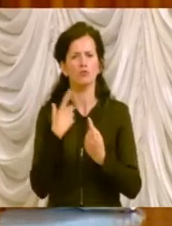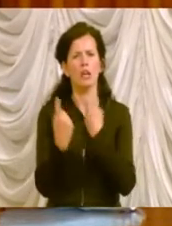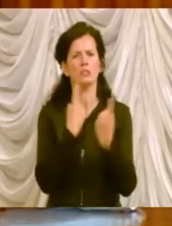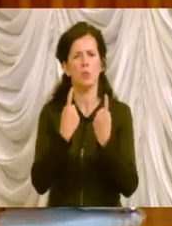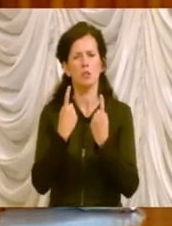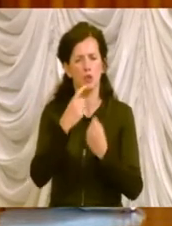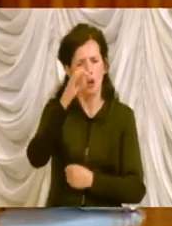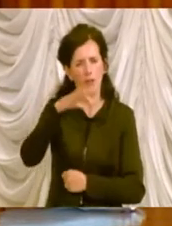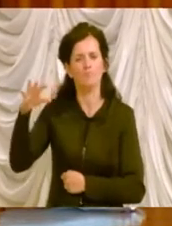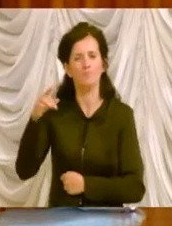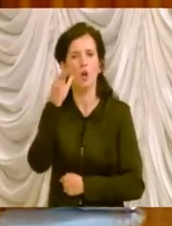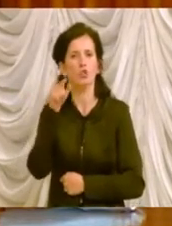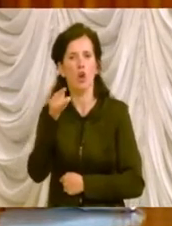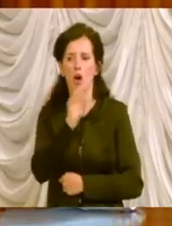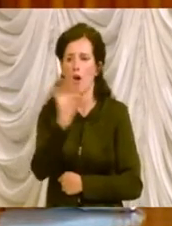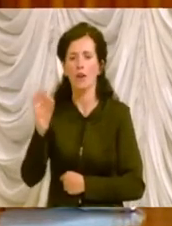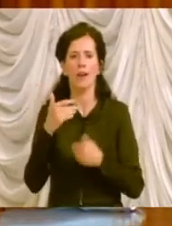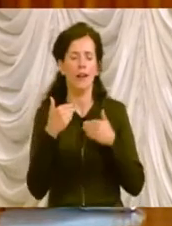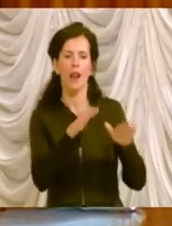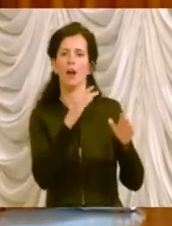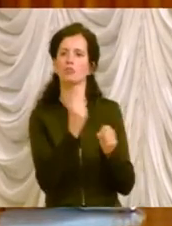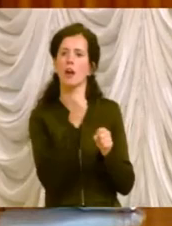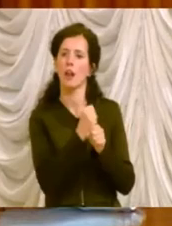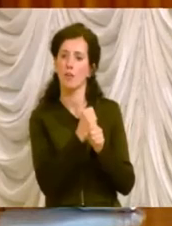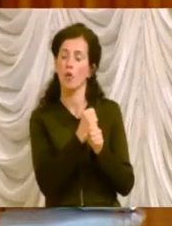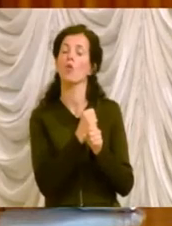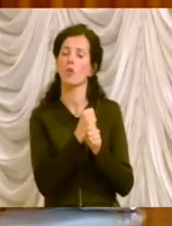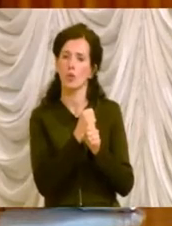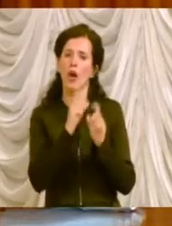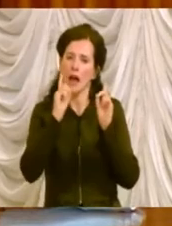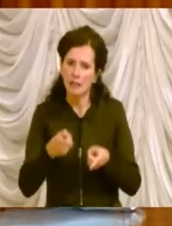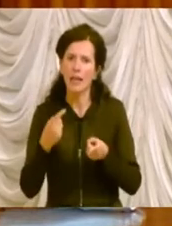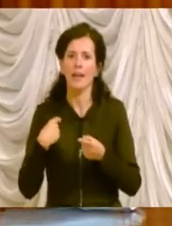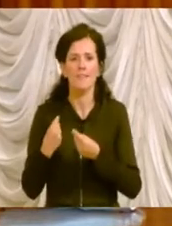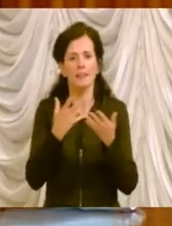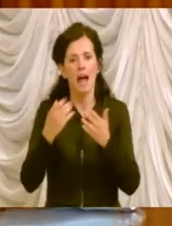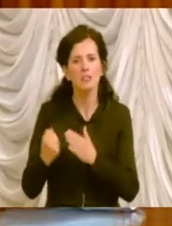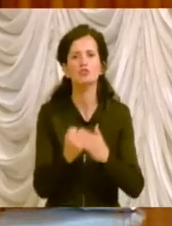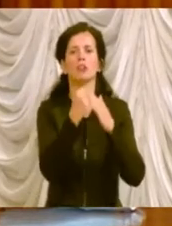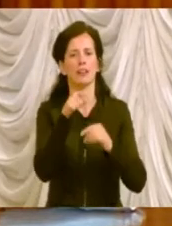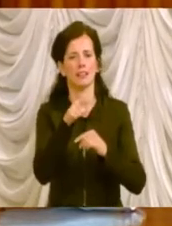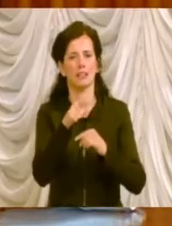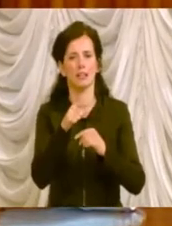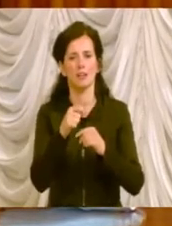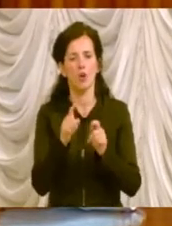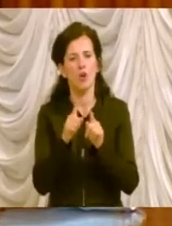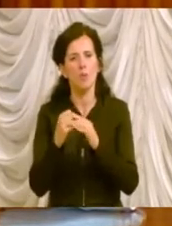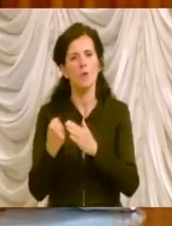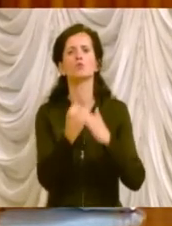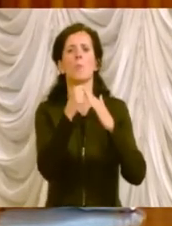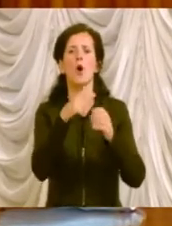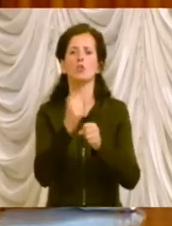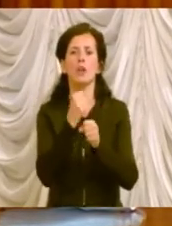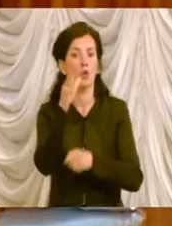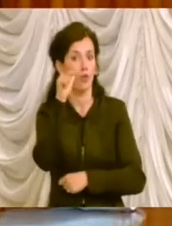il luogo di lavoro, quindi degli incentivi importanti per rafforzare il ruolo delle donne nel contesto lavorativo, anche nel mezzogiorno per questo c'è